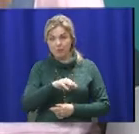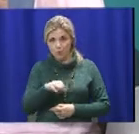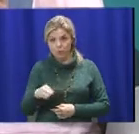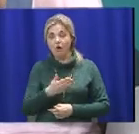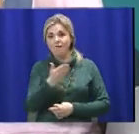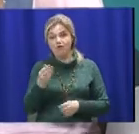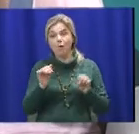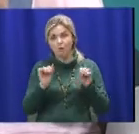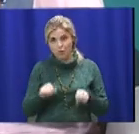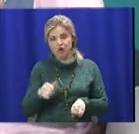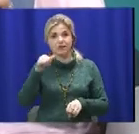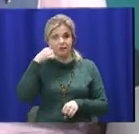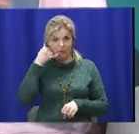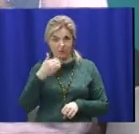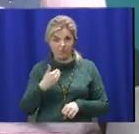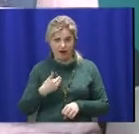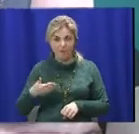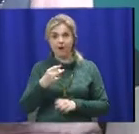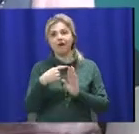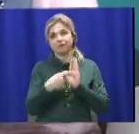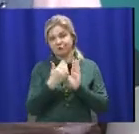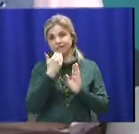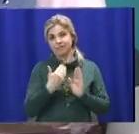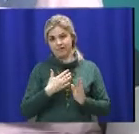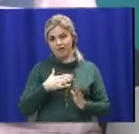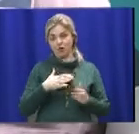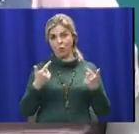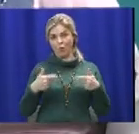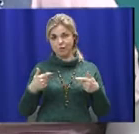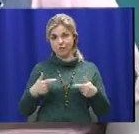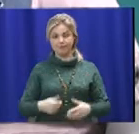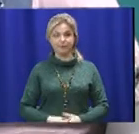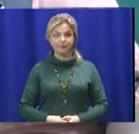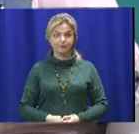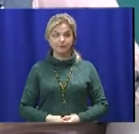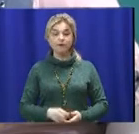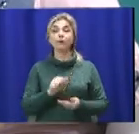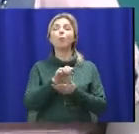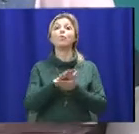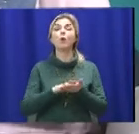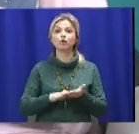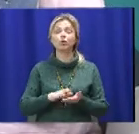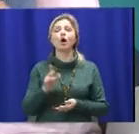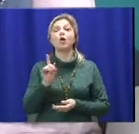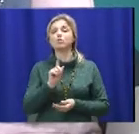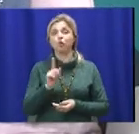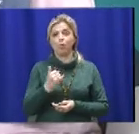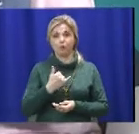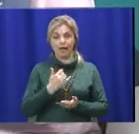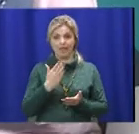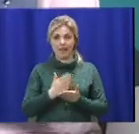ви ще можете нам телефонувати і задавати запитання нашим гостям. Пані Маргариту, продовжимо. Тобто, у нас вже є